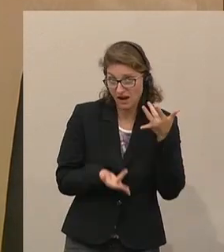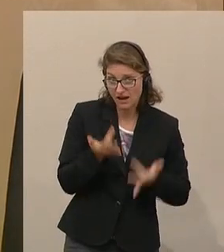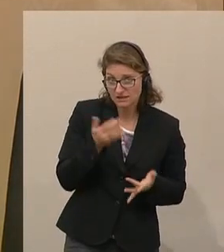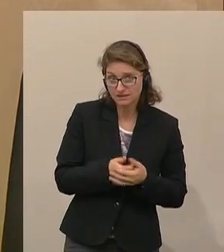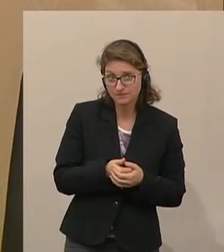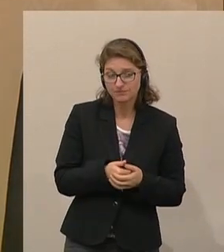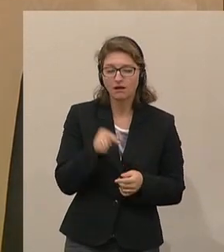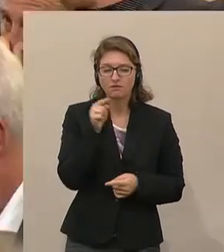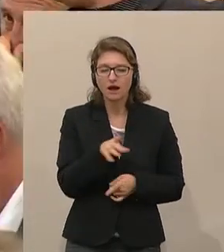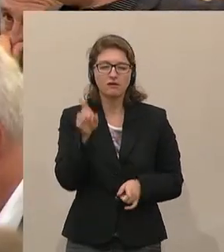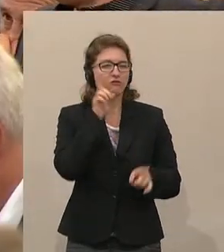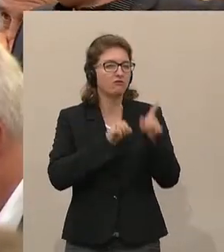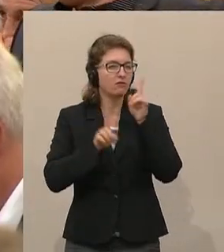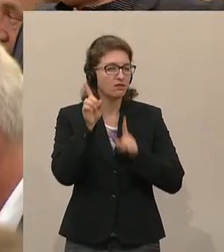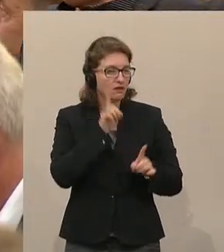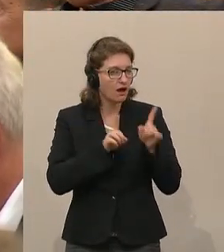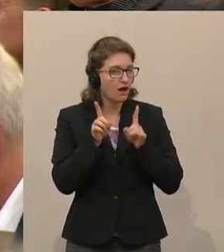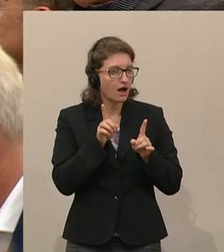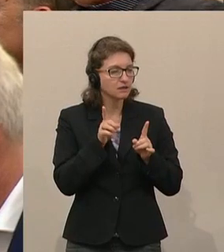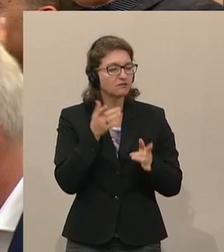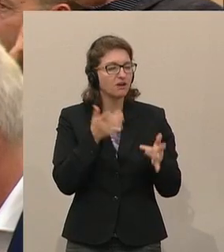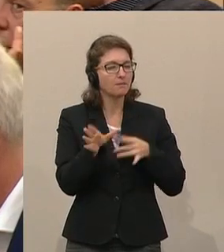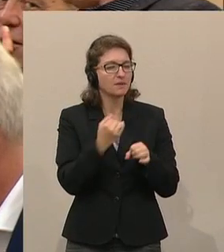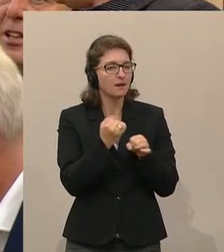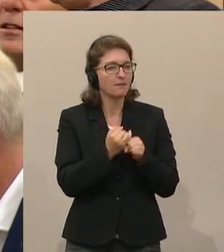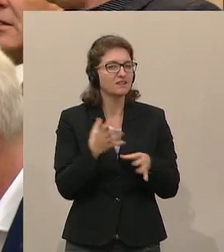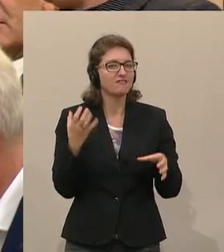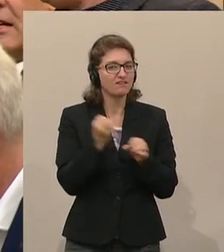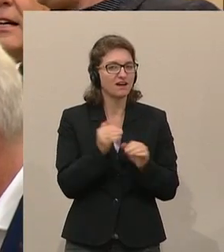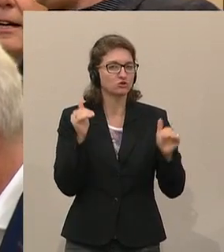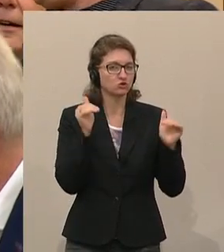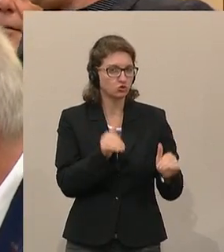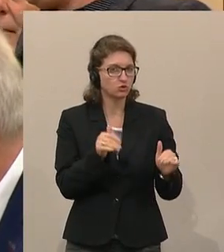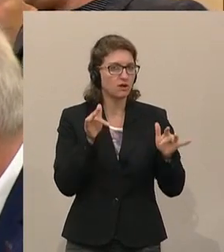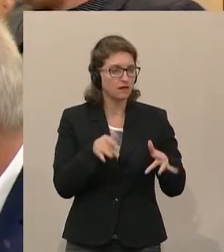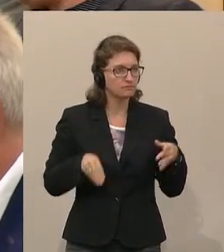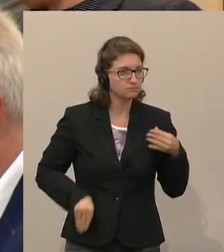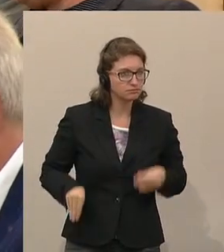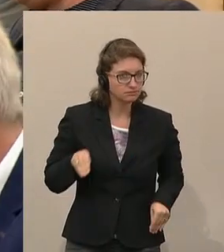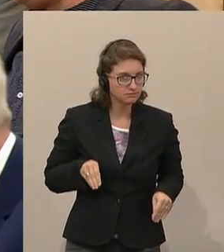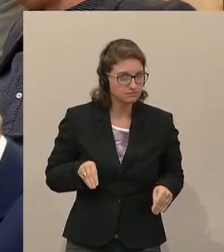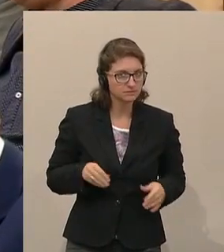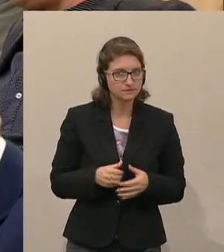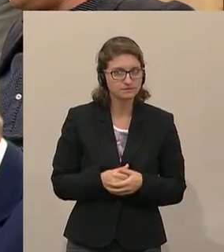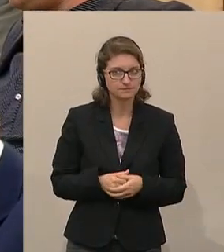mutmaßliche Verdachtsmomente der Korruption bei Mitarbeitern des Verfassungsschutzes, dass man bei Geiselnamen